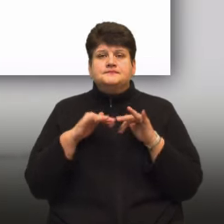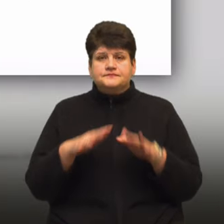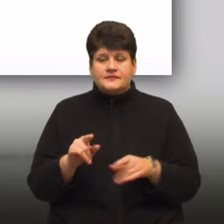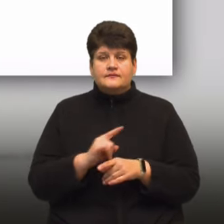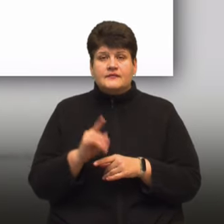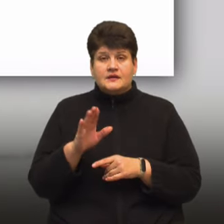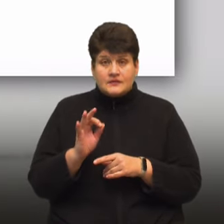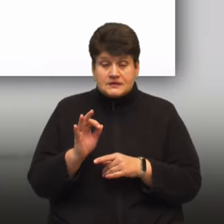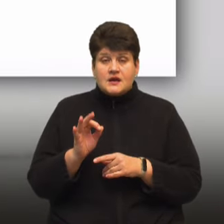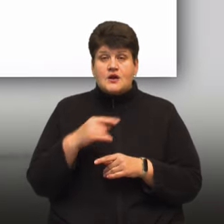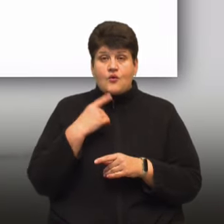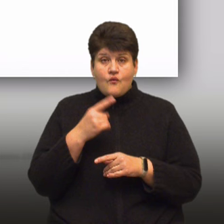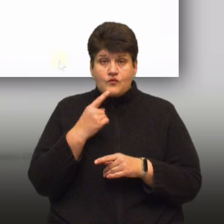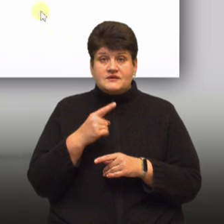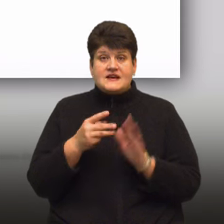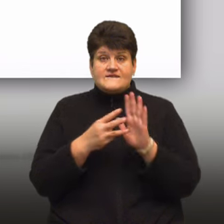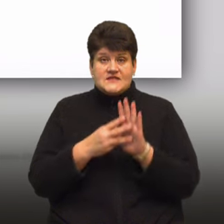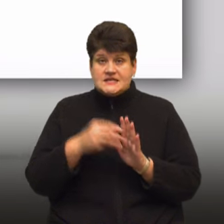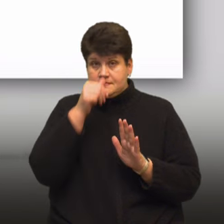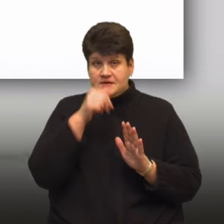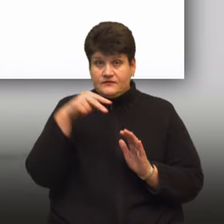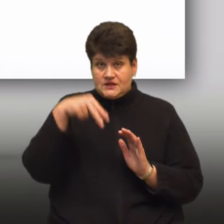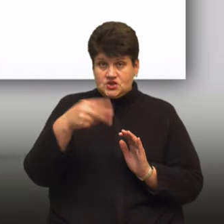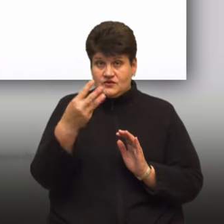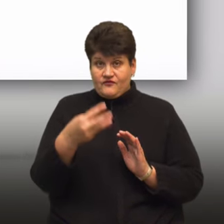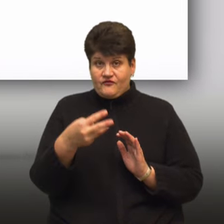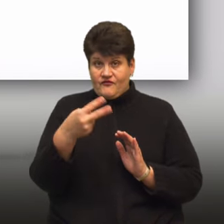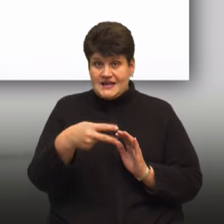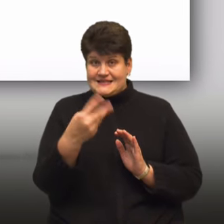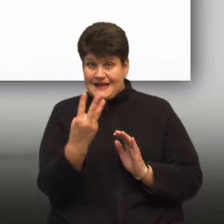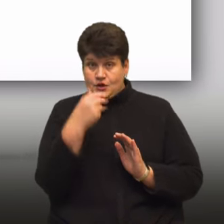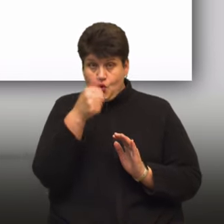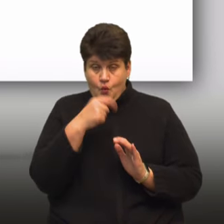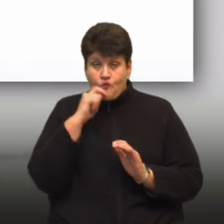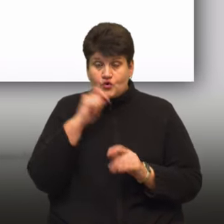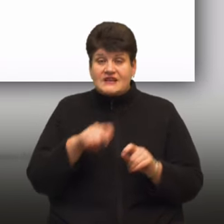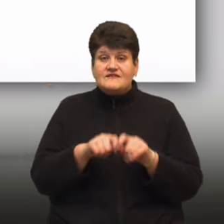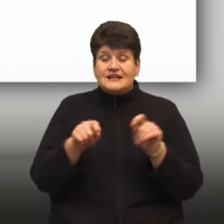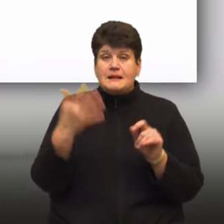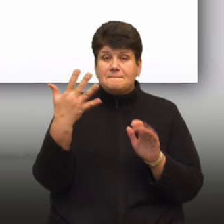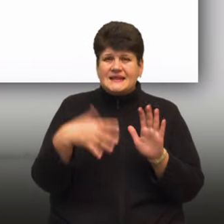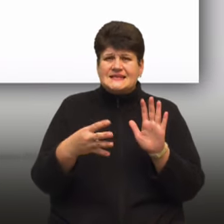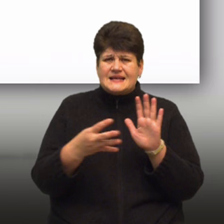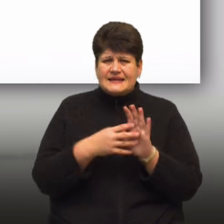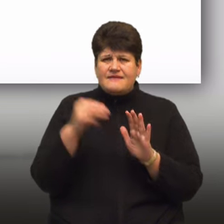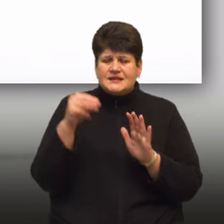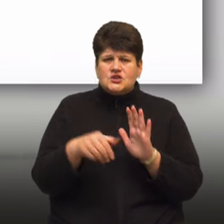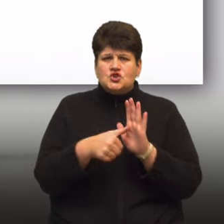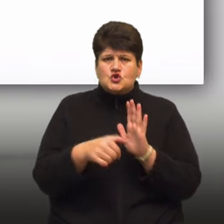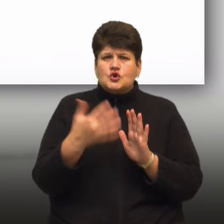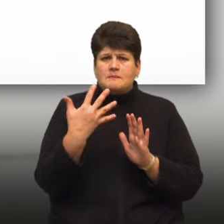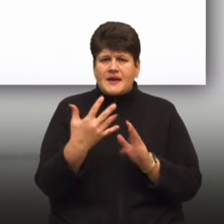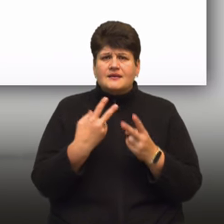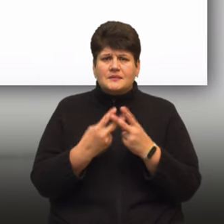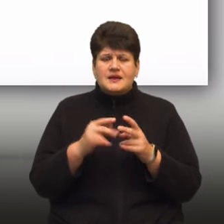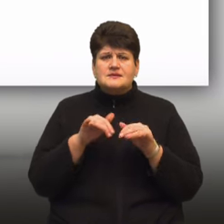Згідно з даними ресурсу, за 8 місяців 2023 року в Україні відкрили 59 тисяч 605 кримінальних проваджень